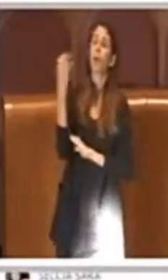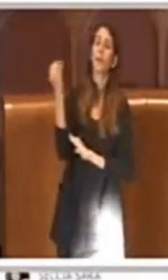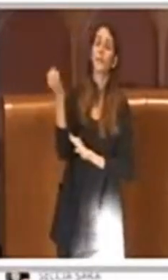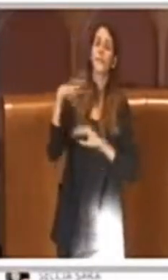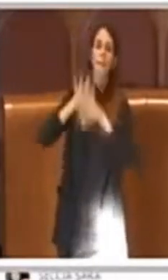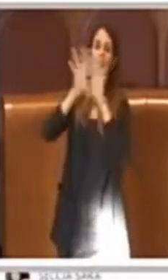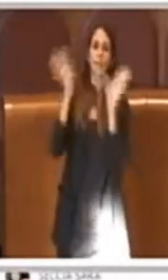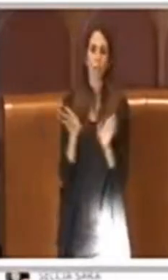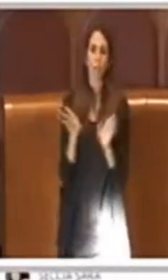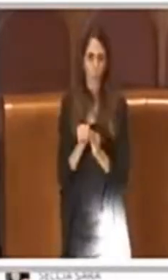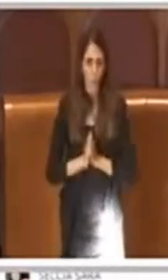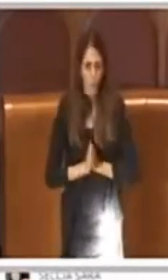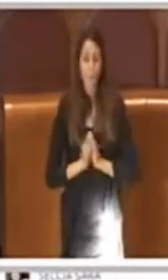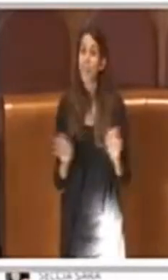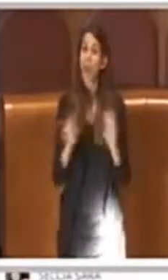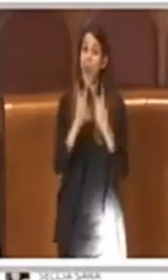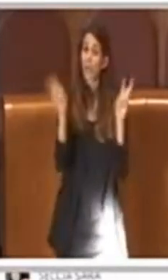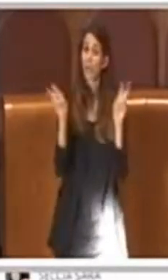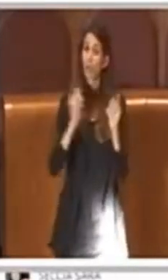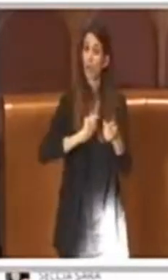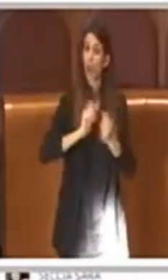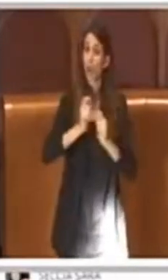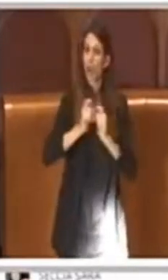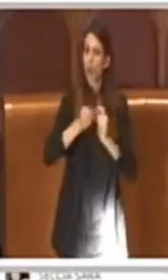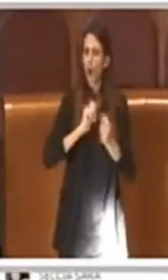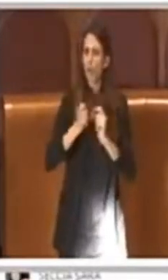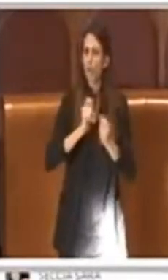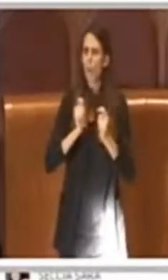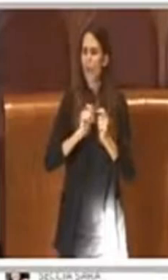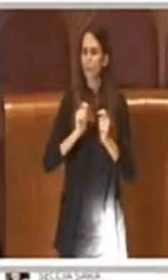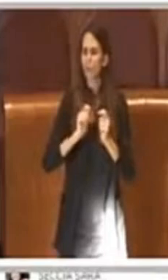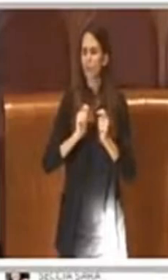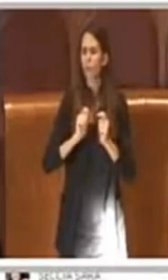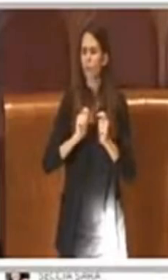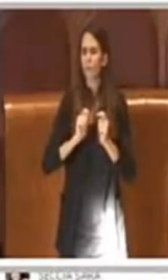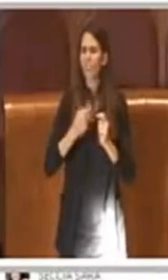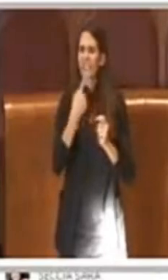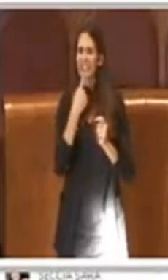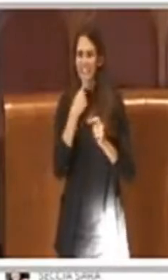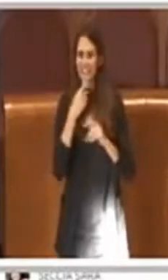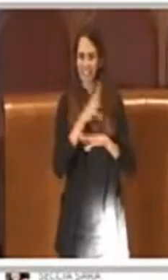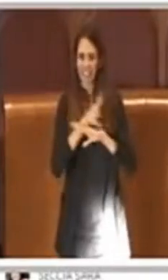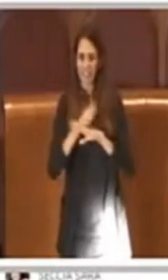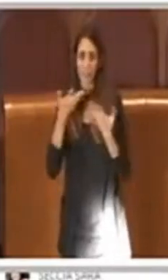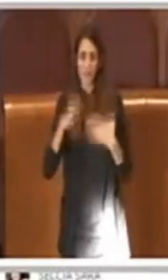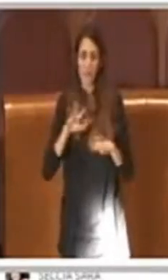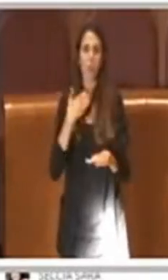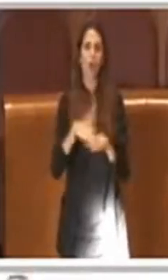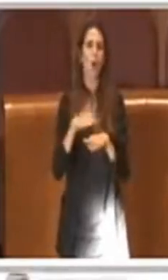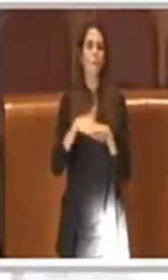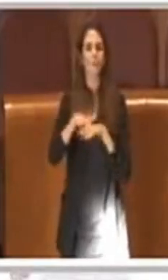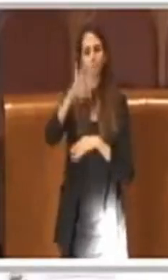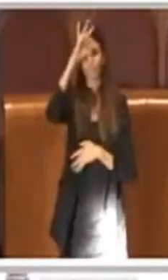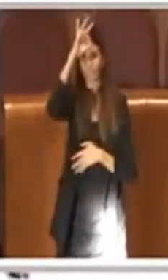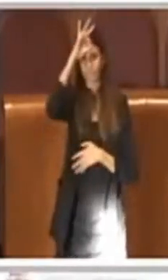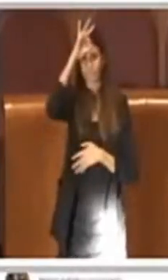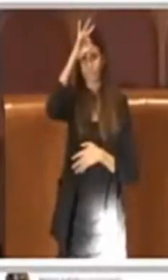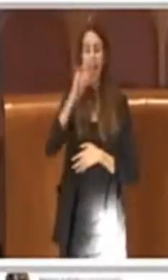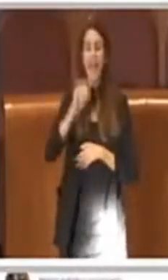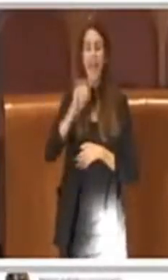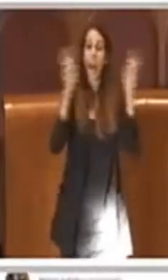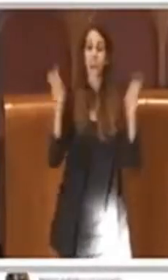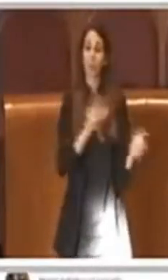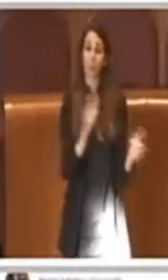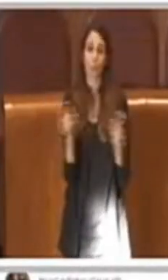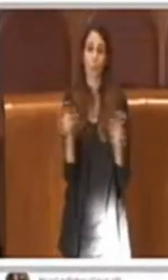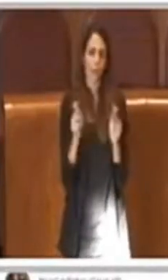Allora, in materia di commercio sicuramente tutti coloro che sono intervenuti hanno dimostrato di non avere molta competenza. In tema mobilità non entro